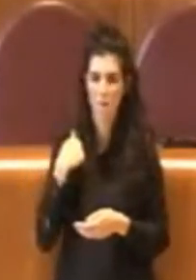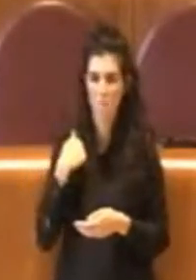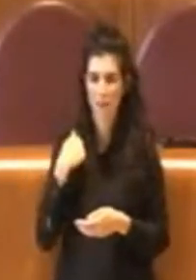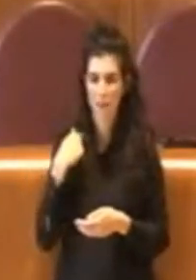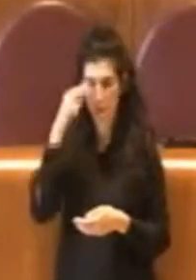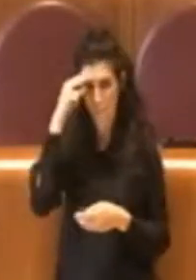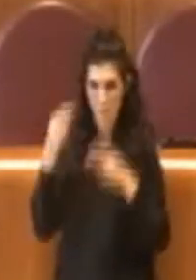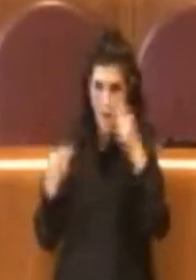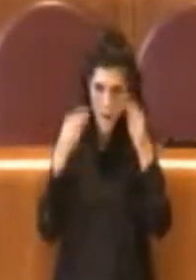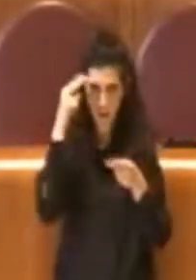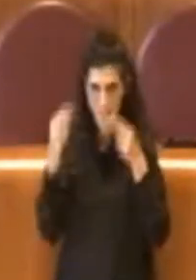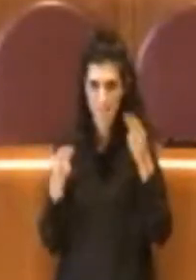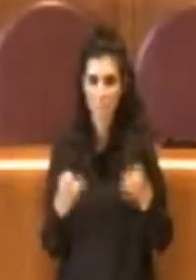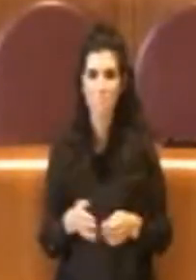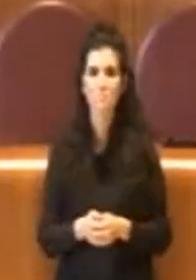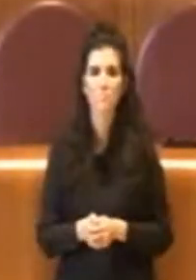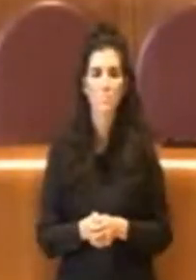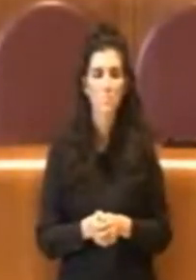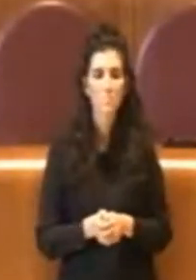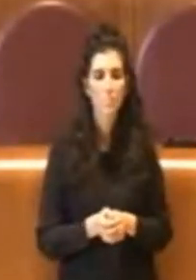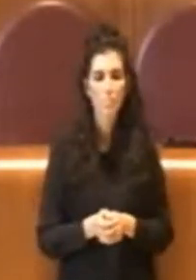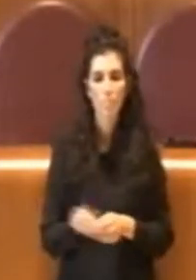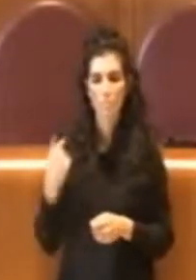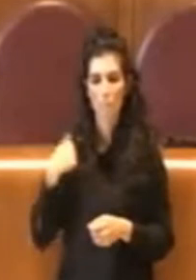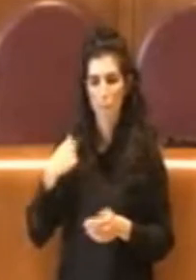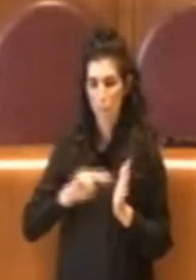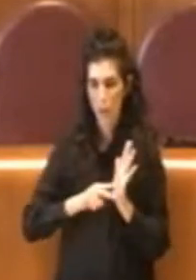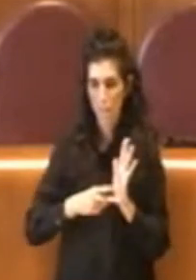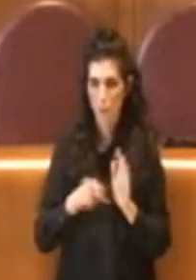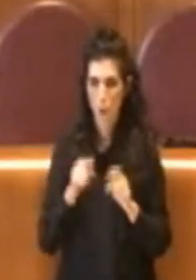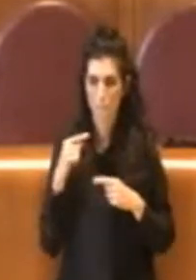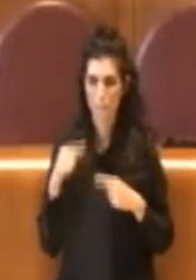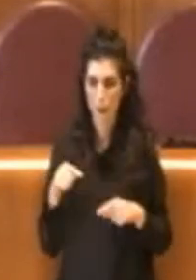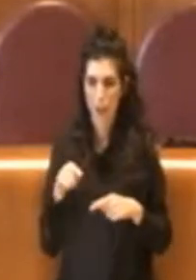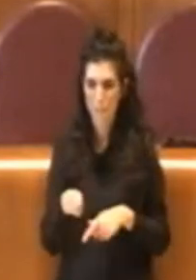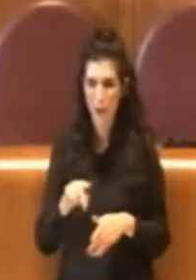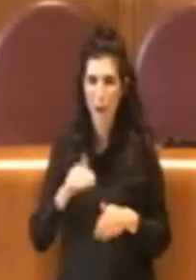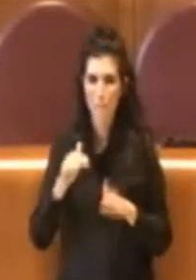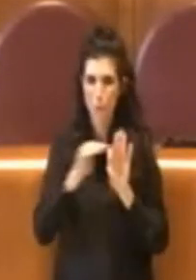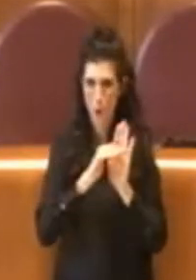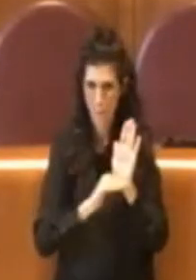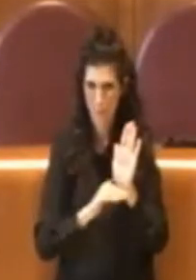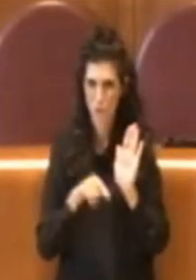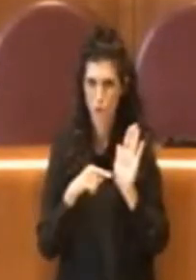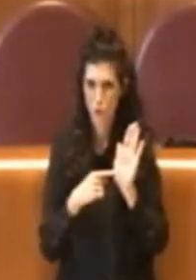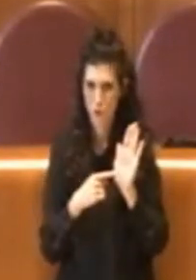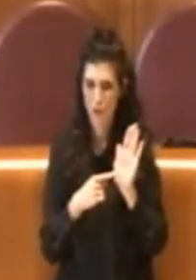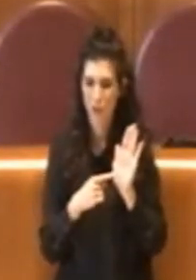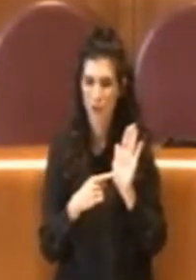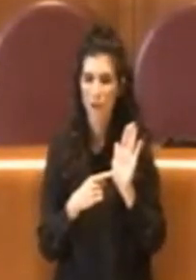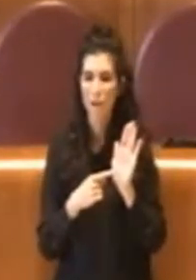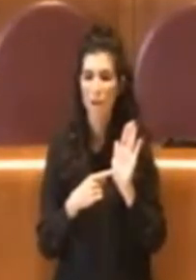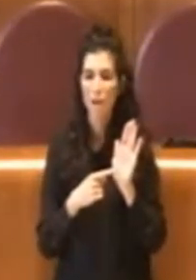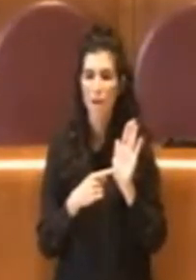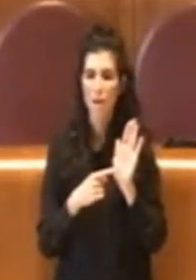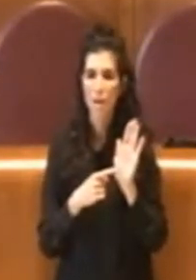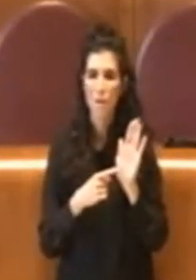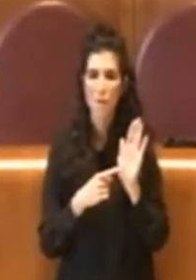Il problema sulla programmazione fa anche